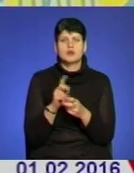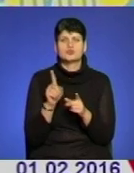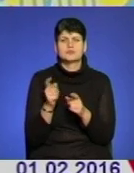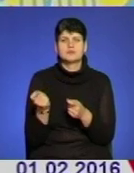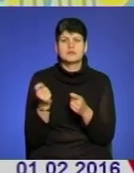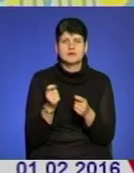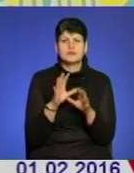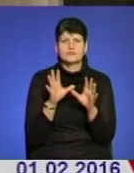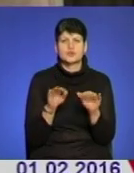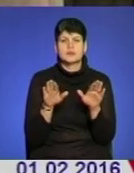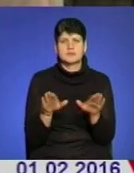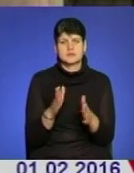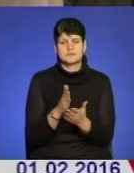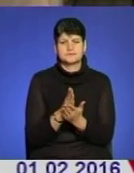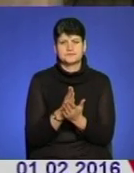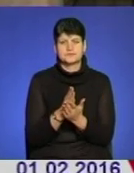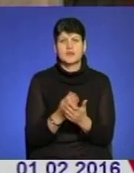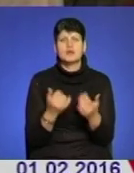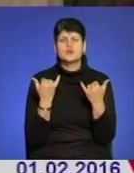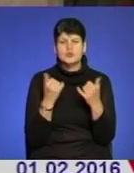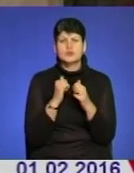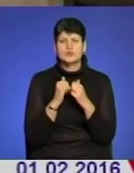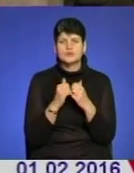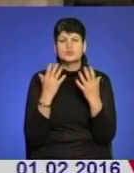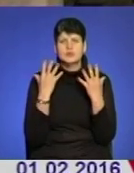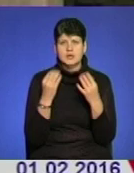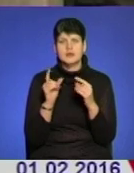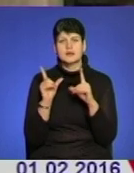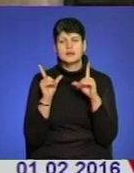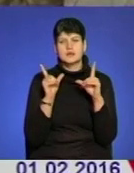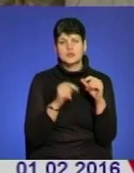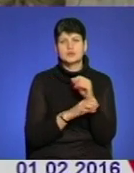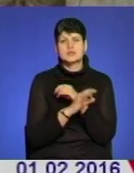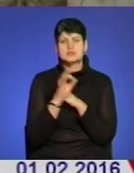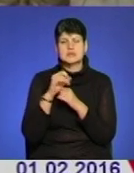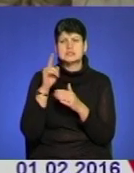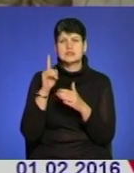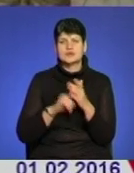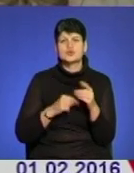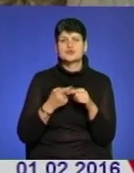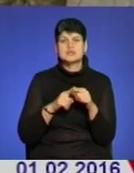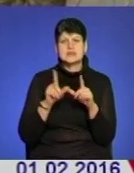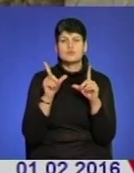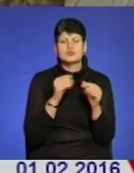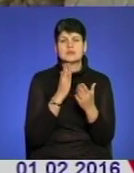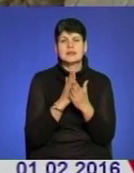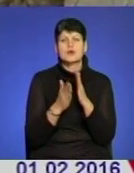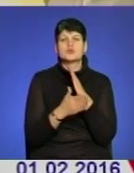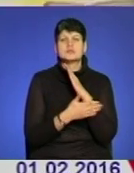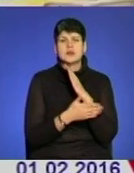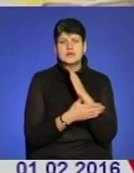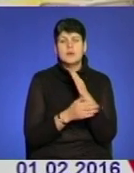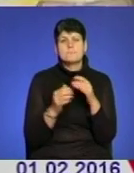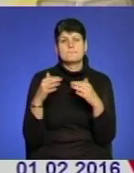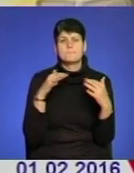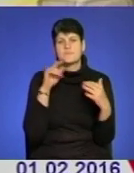що то є все на місці. Сьогодні, як і щоразу, волонтери вирушають на схід з надією, що ця поїздка стане останньою. Бойові